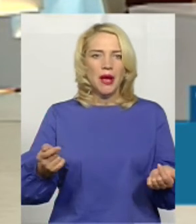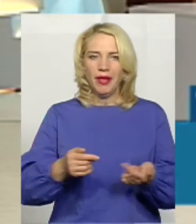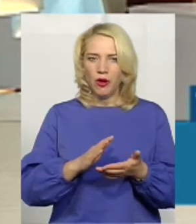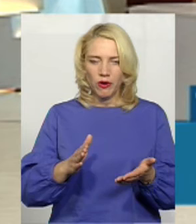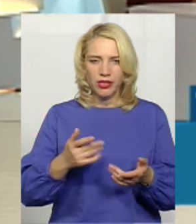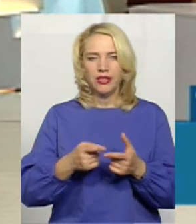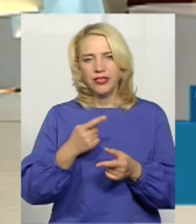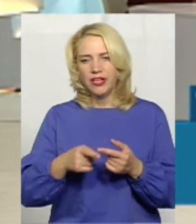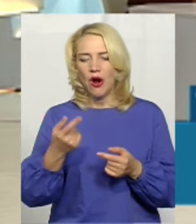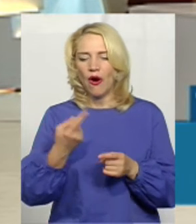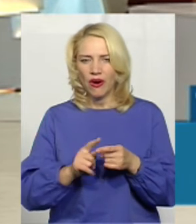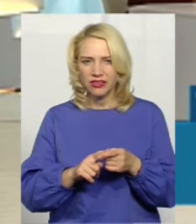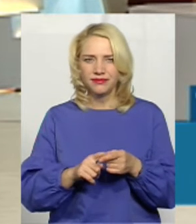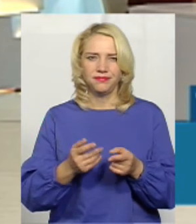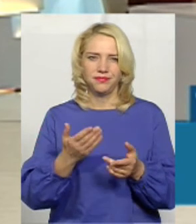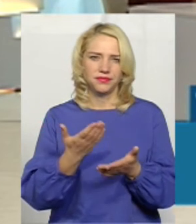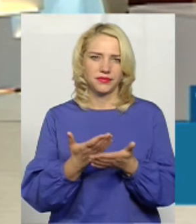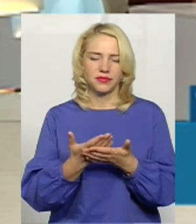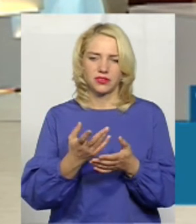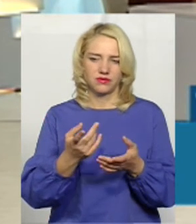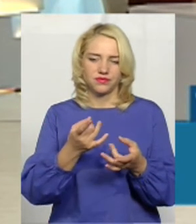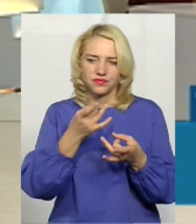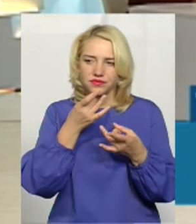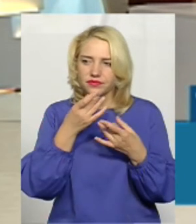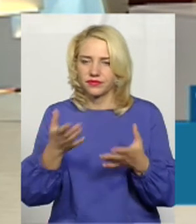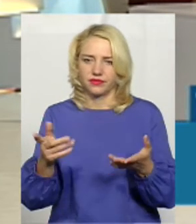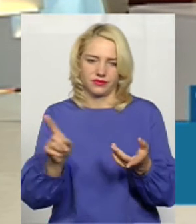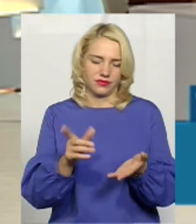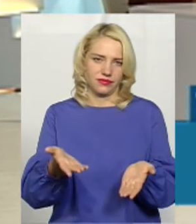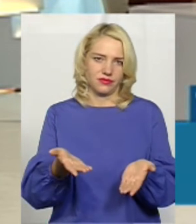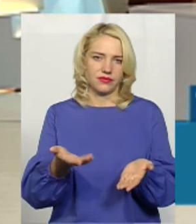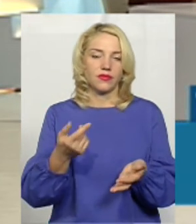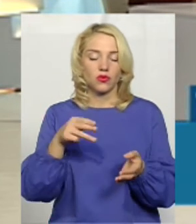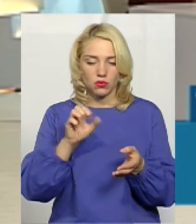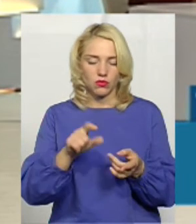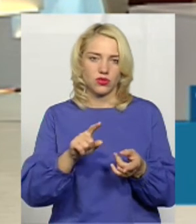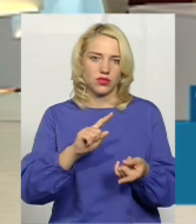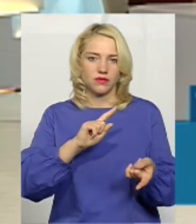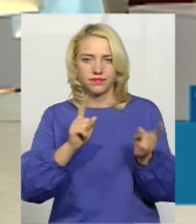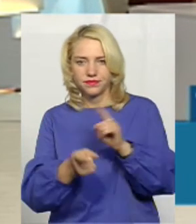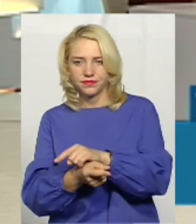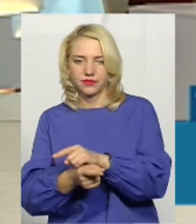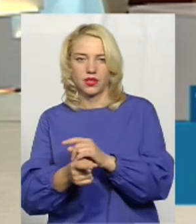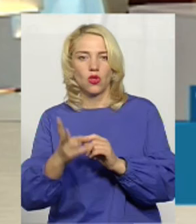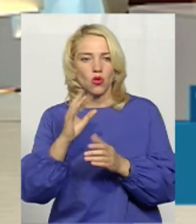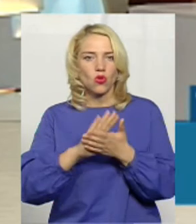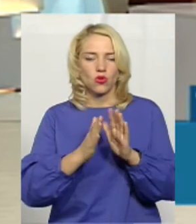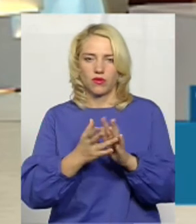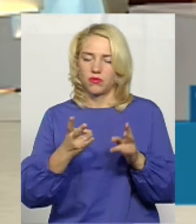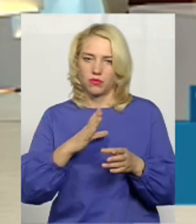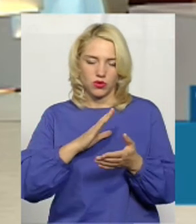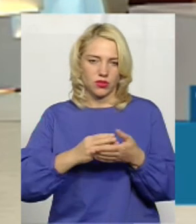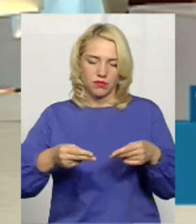чи він розчарувався, пацієнт, то можна переукласти. Але договір має бути